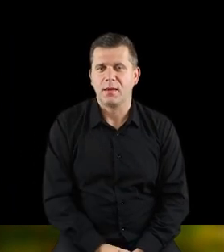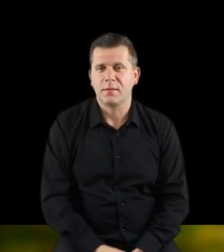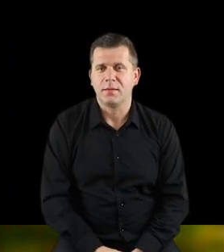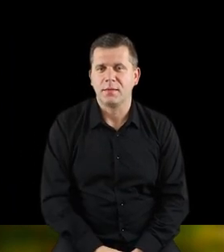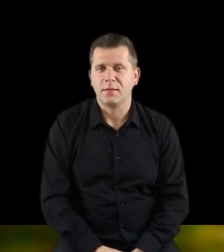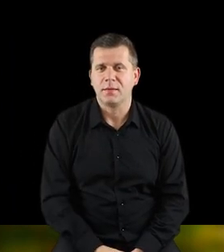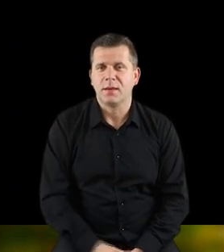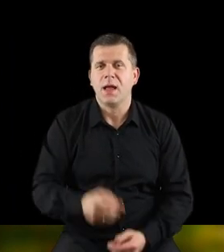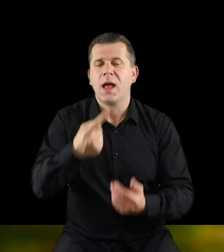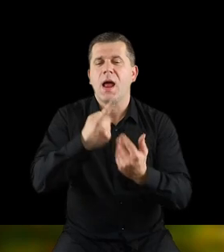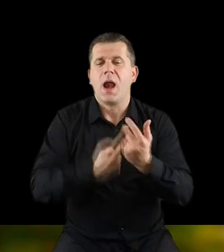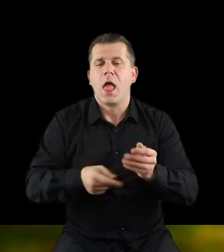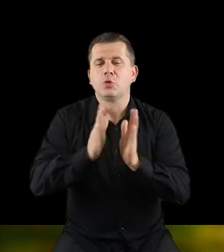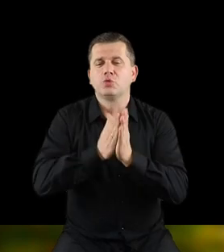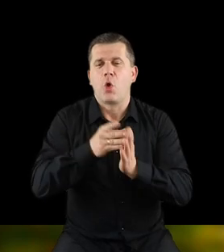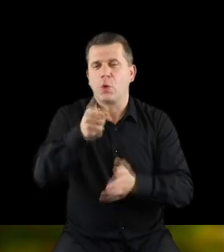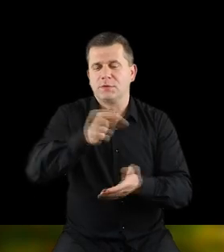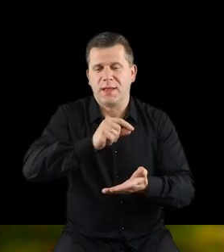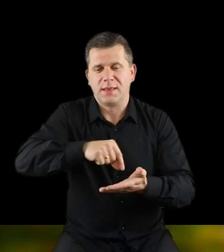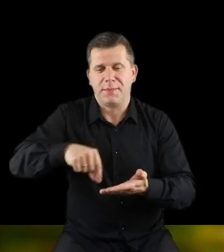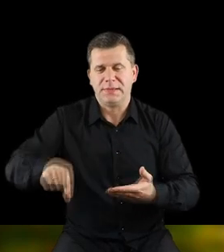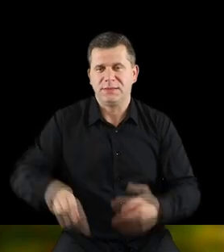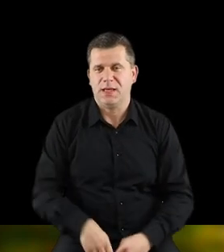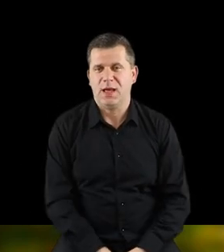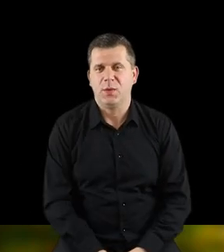Nie wiem, że pani napisała.